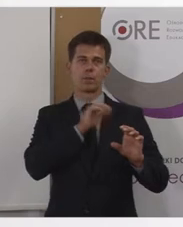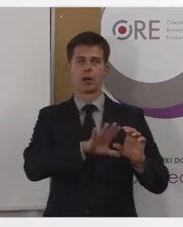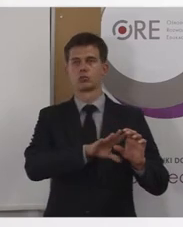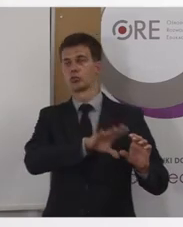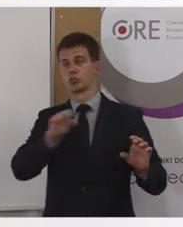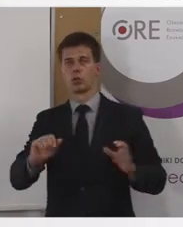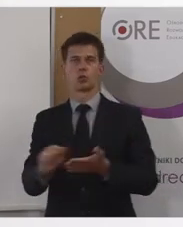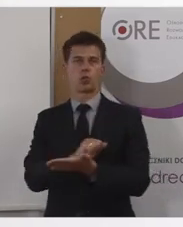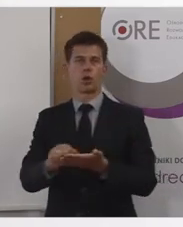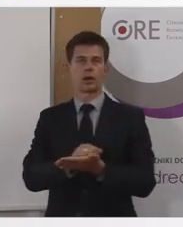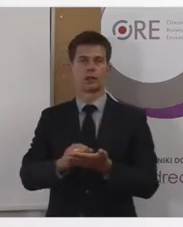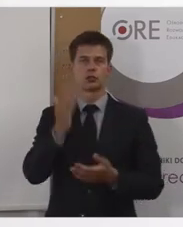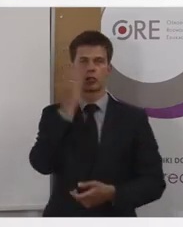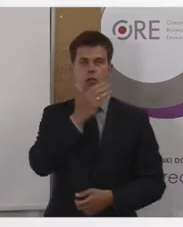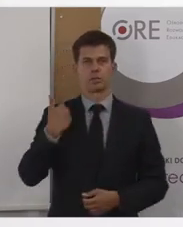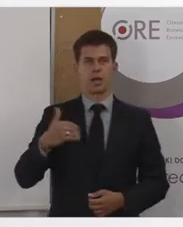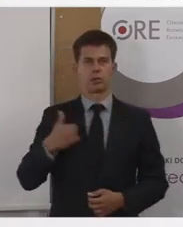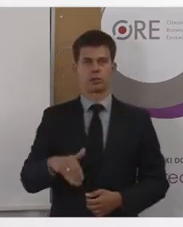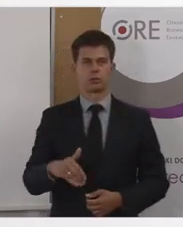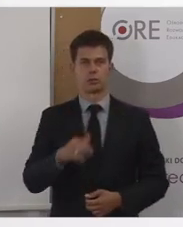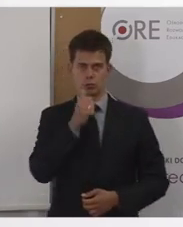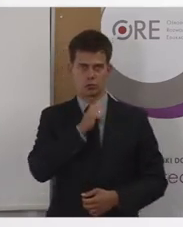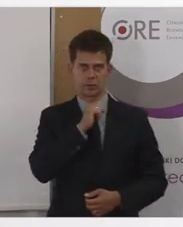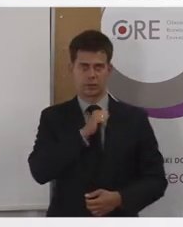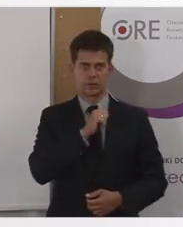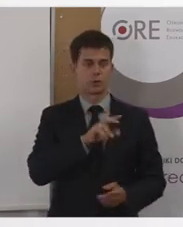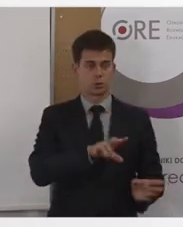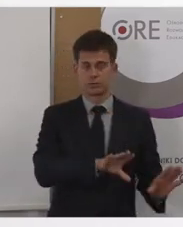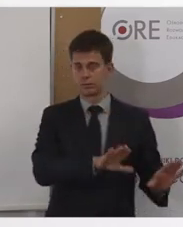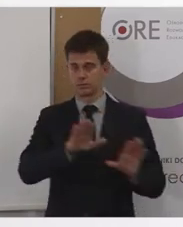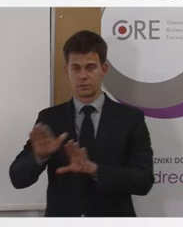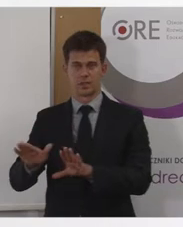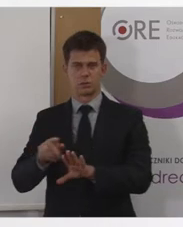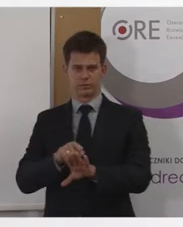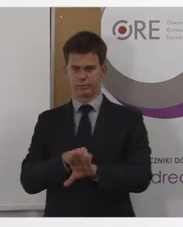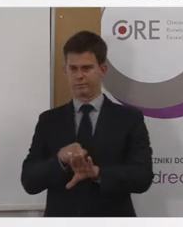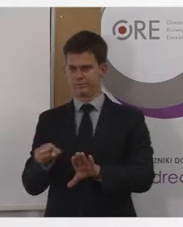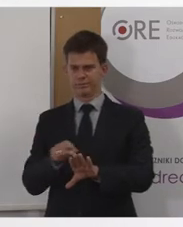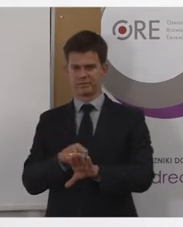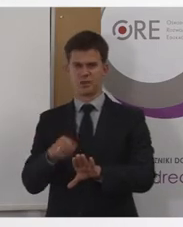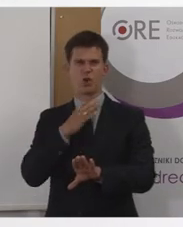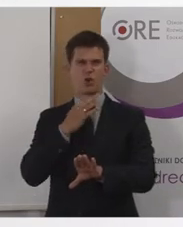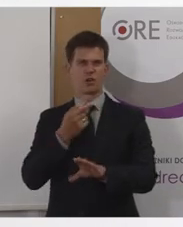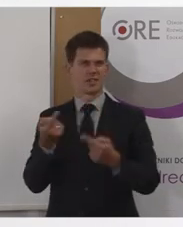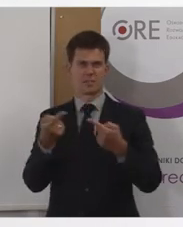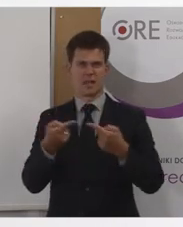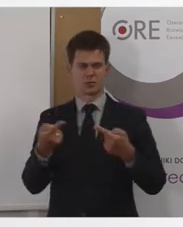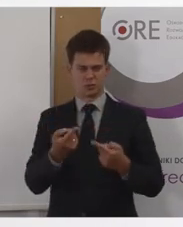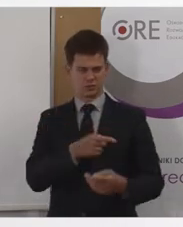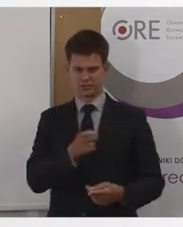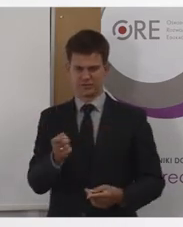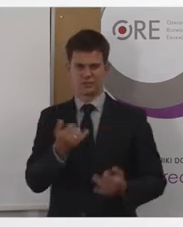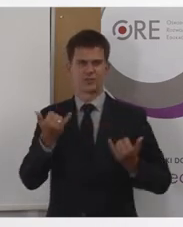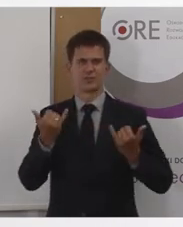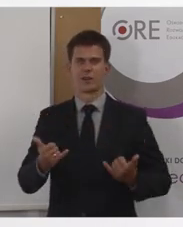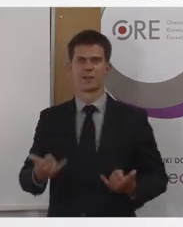czarno-białej. Tak? Okaże się, że dopasowanie pewnych kolorów będzie po prostu niemożliwe. I nie